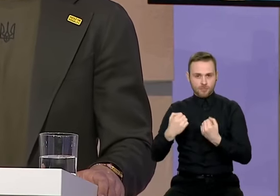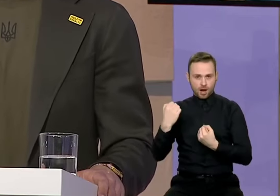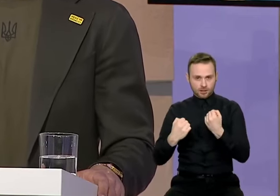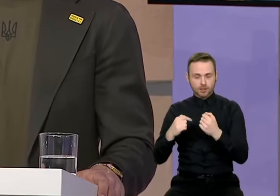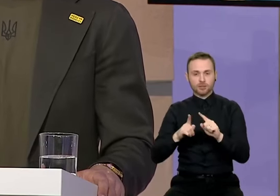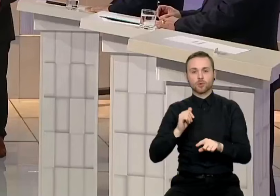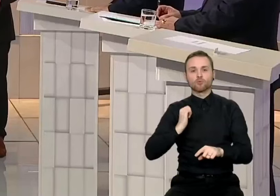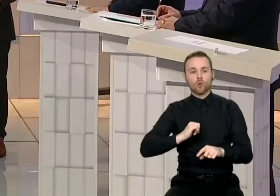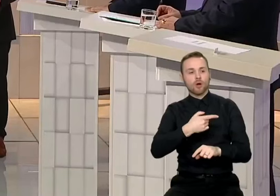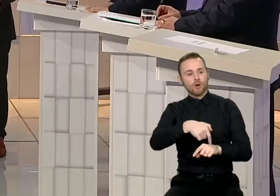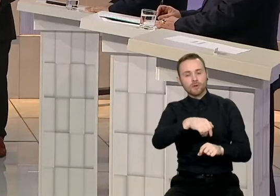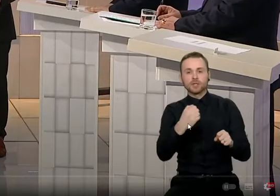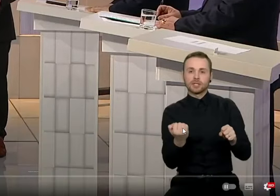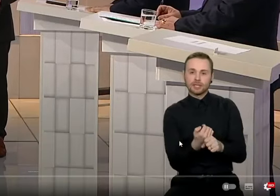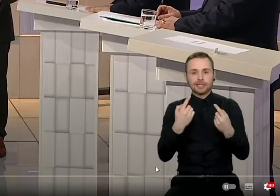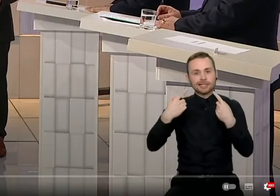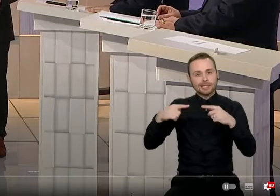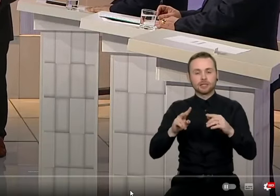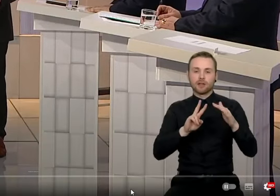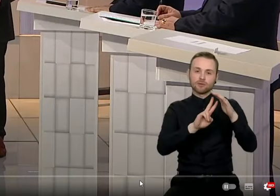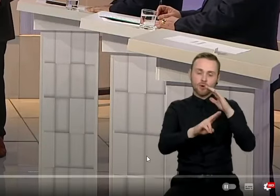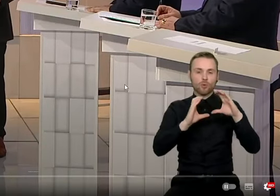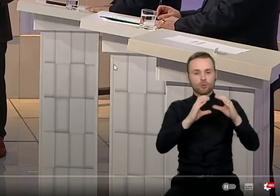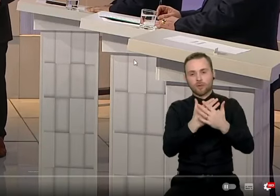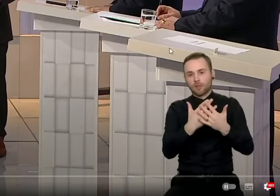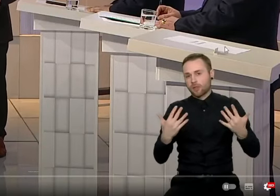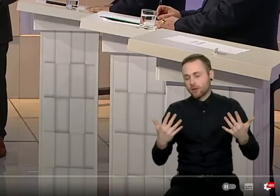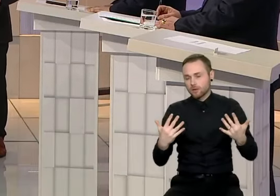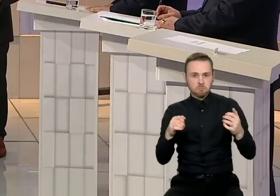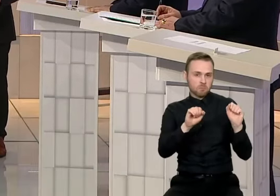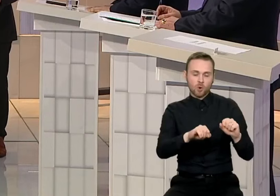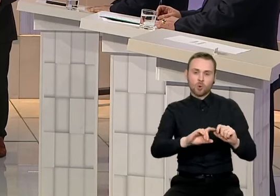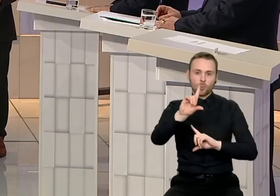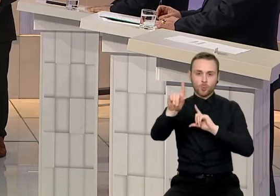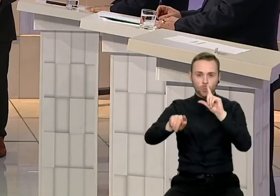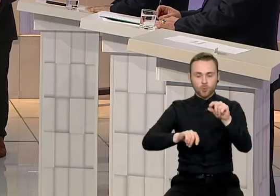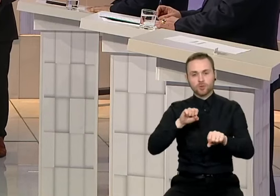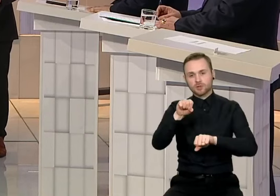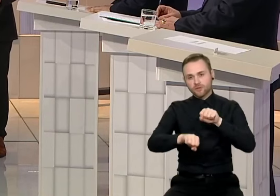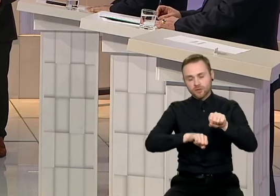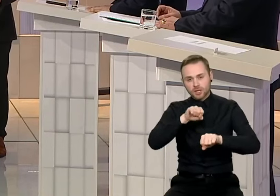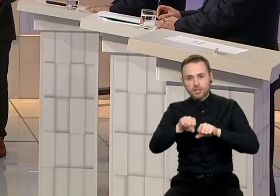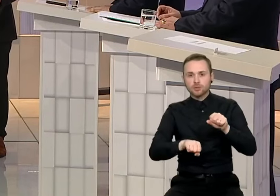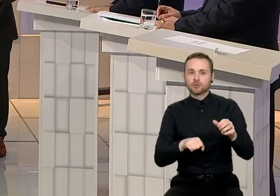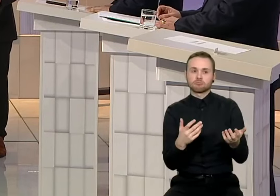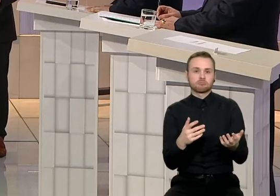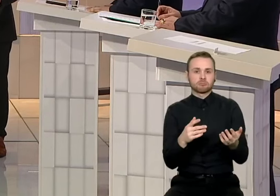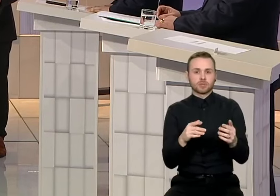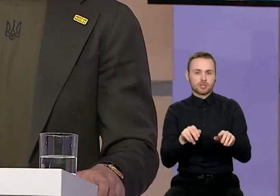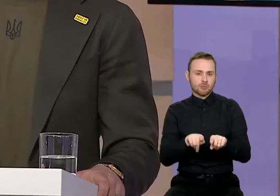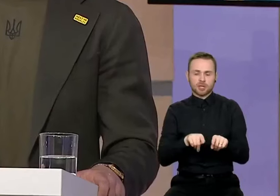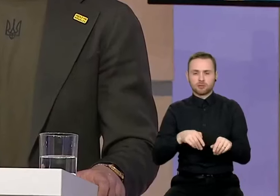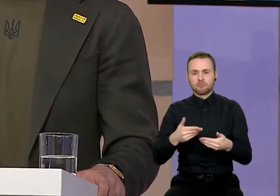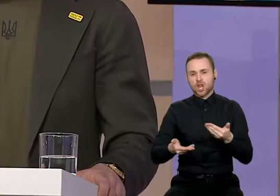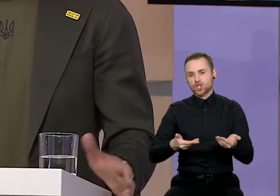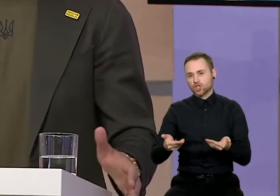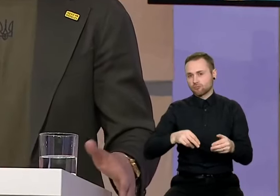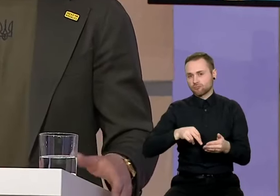miestiečiams paskatą, sudėti kitais transporto būdais. Viešuoji transportu, dviratėmis transporto priemonėmis ir pieščiomis.